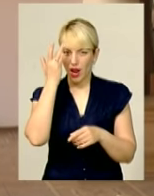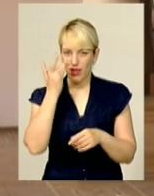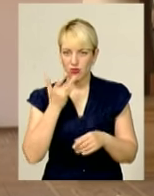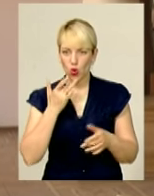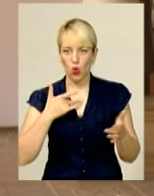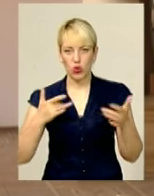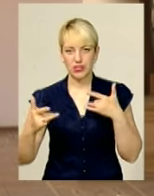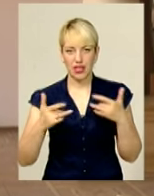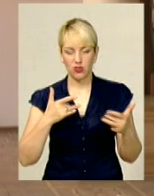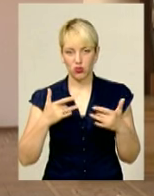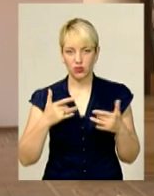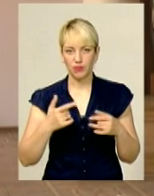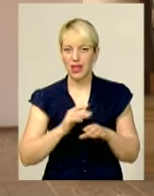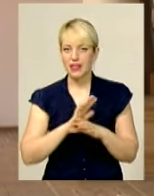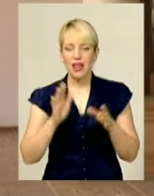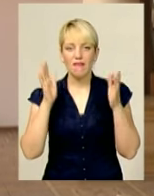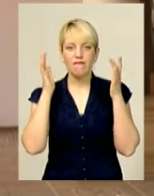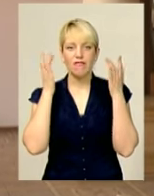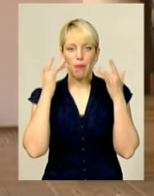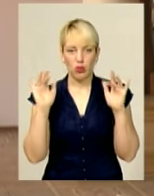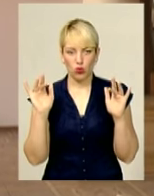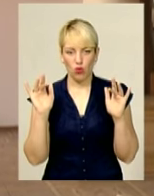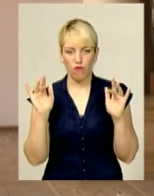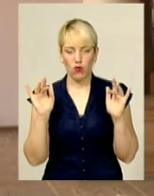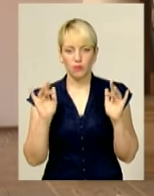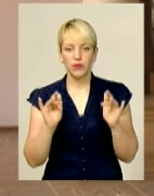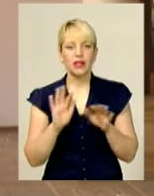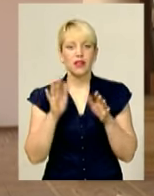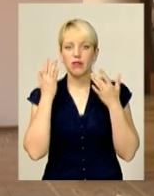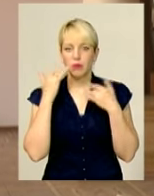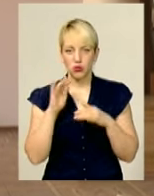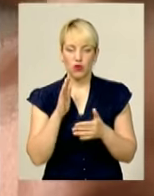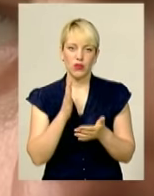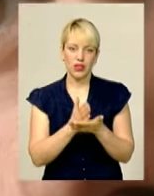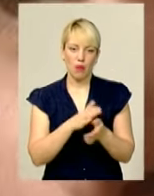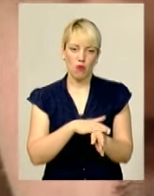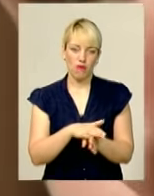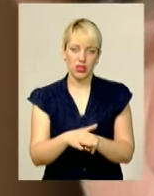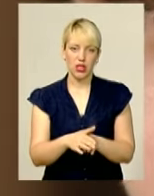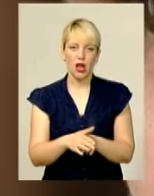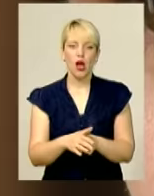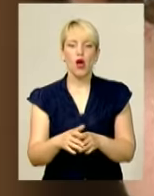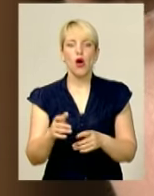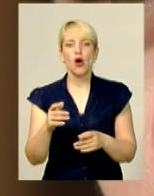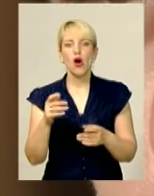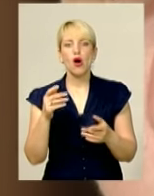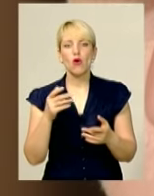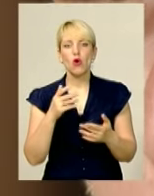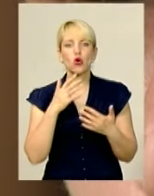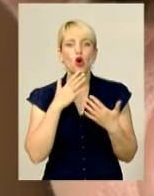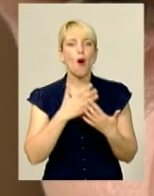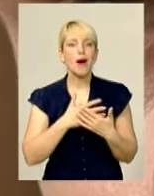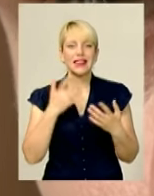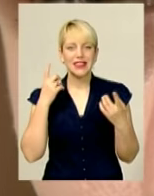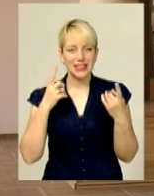не випадково, але наповнене романтичною музикою. Тому Наталія